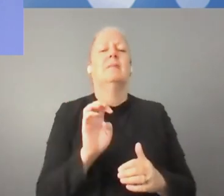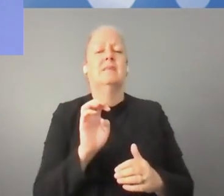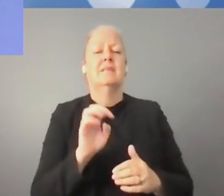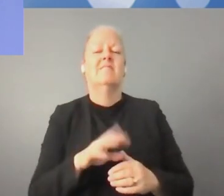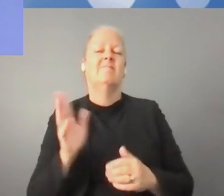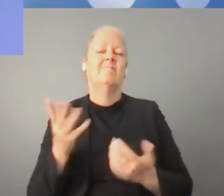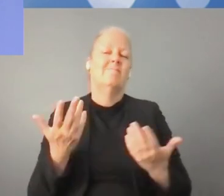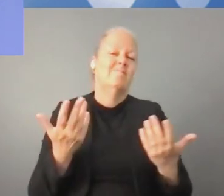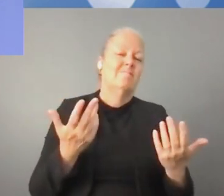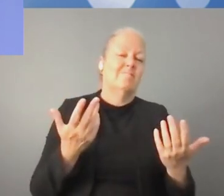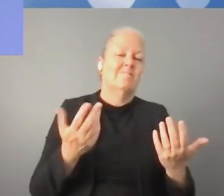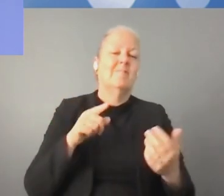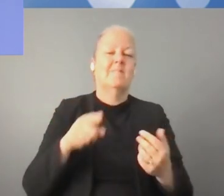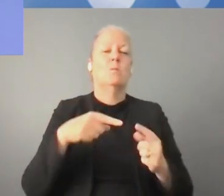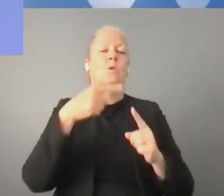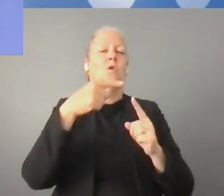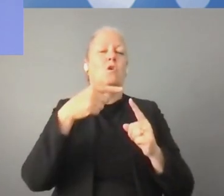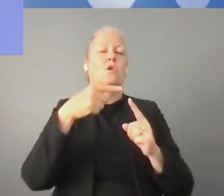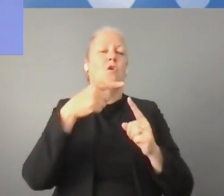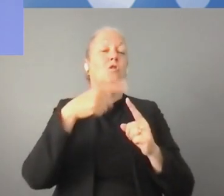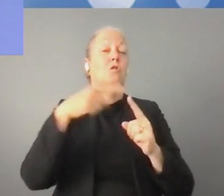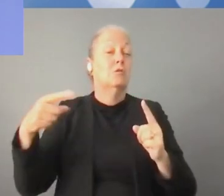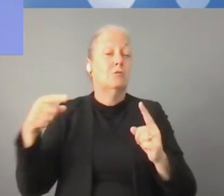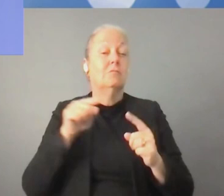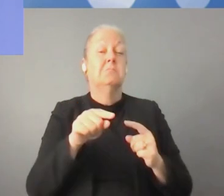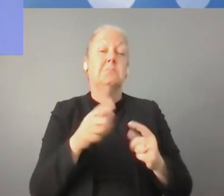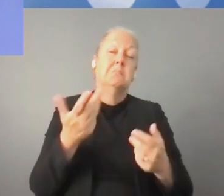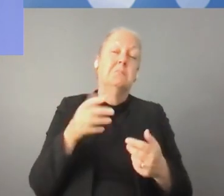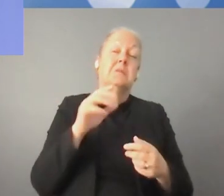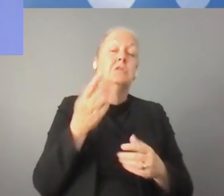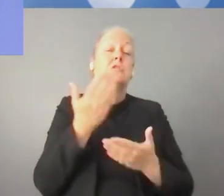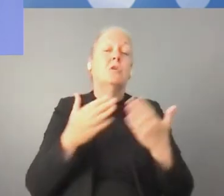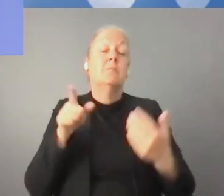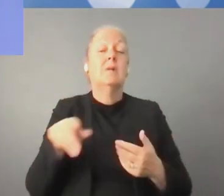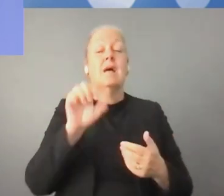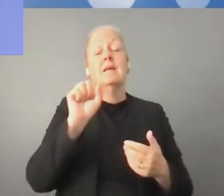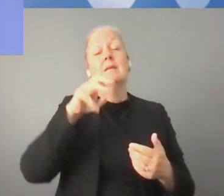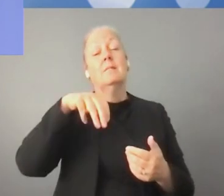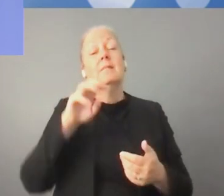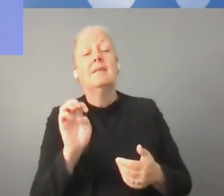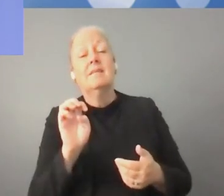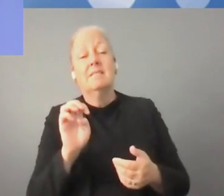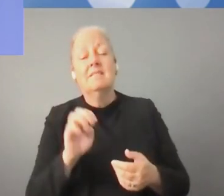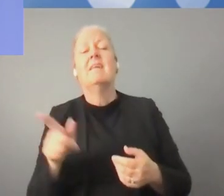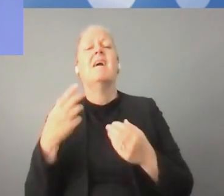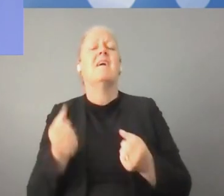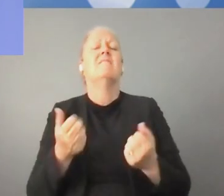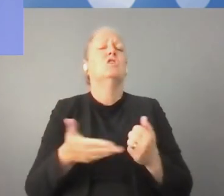الممول. هناك عدة إمكانيات.